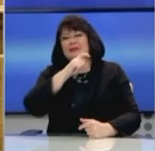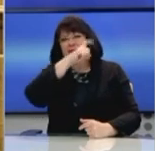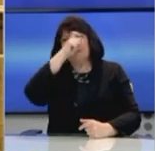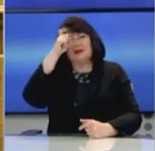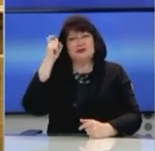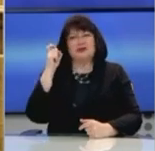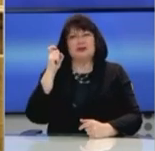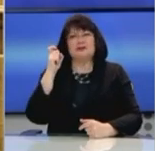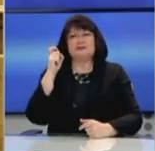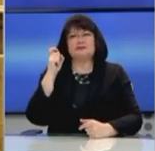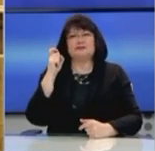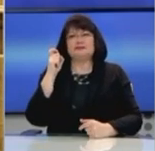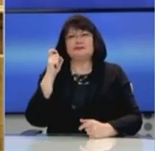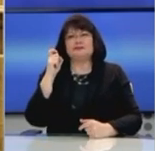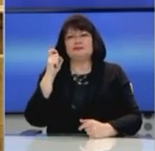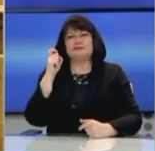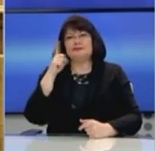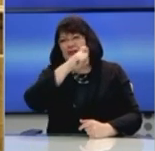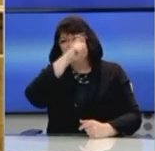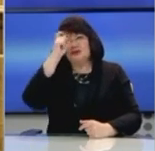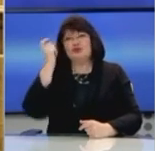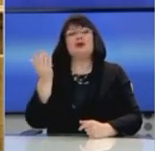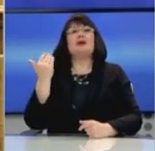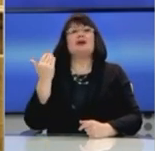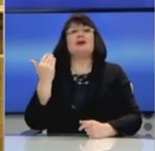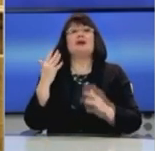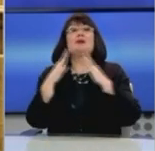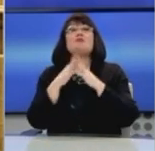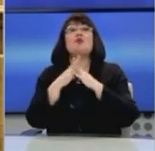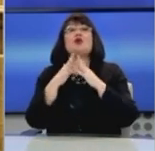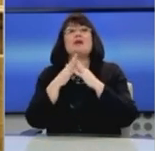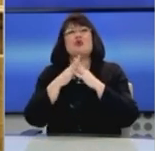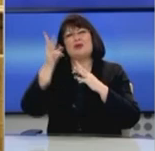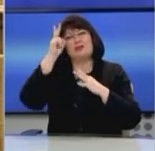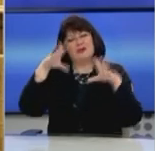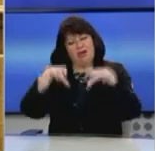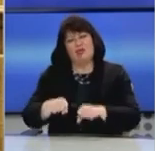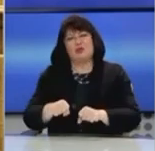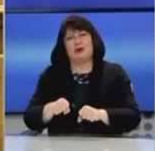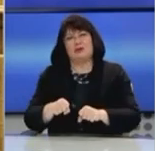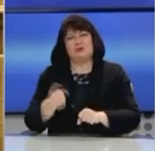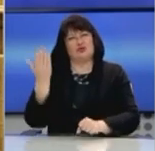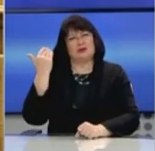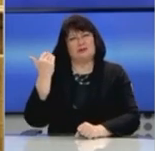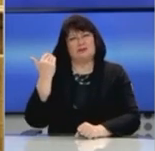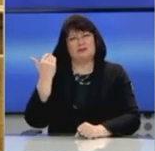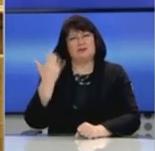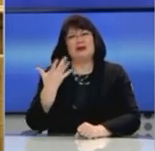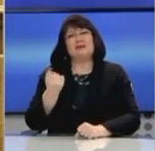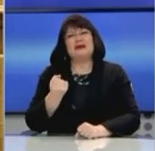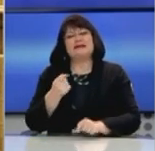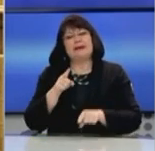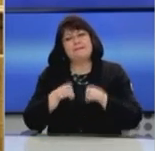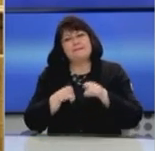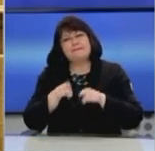πολύ δύσκολη πιο δύσκολη από τη σημερινή συγκυρία κατά τη διάρκεια του πολέμου και της κατοχής. Και θυμήθηκα ότι υπήρξαν